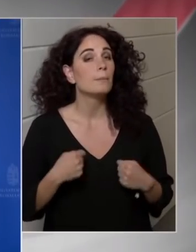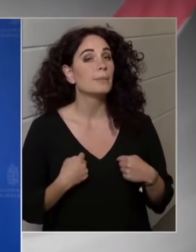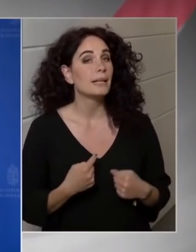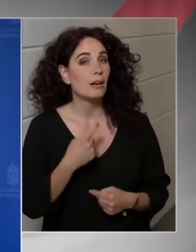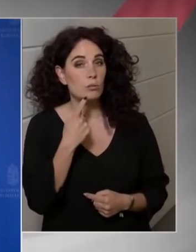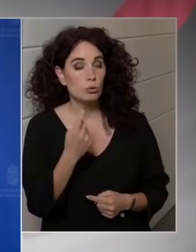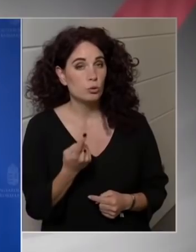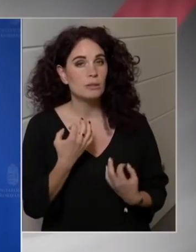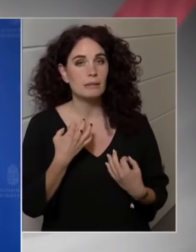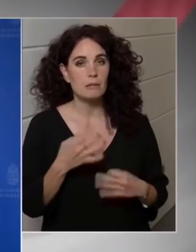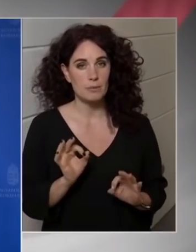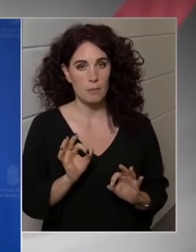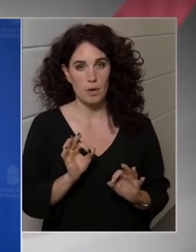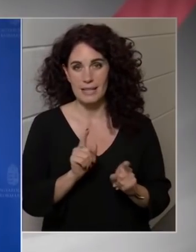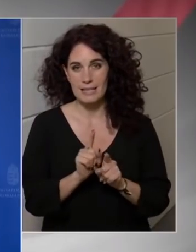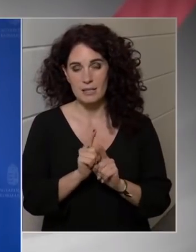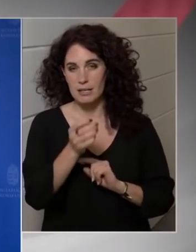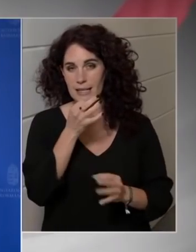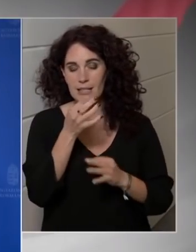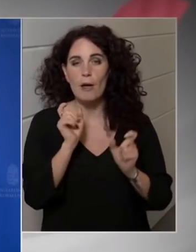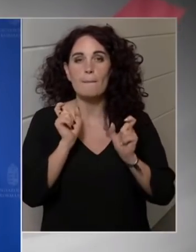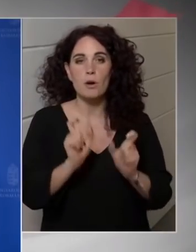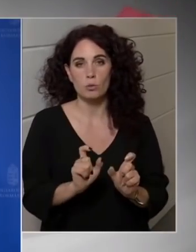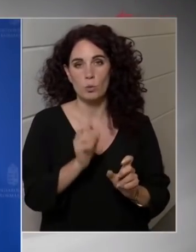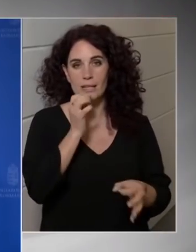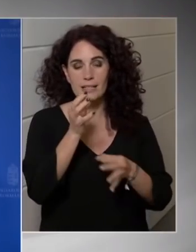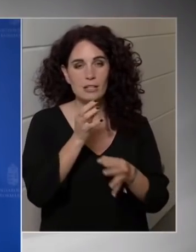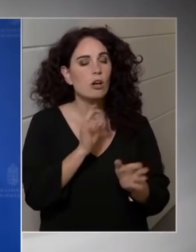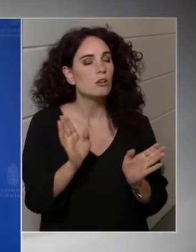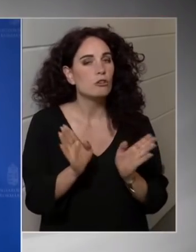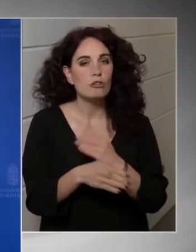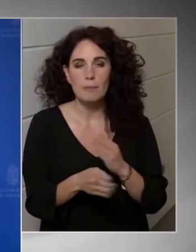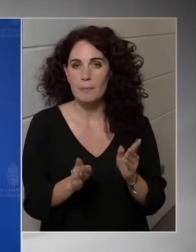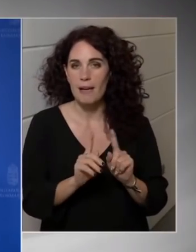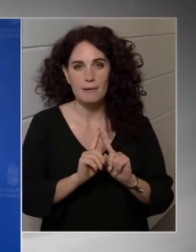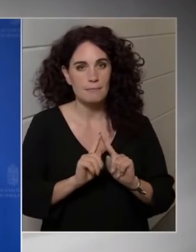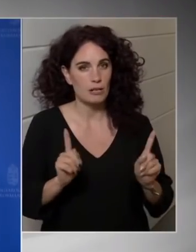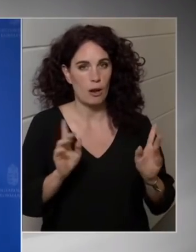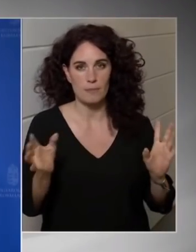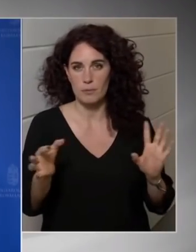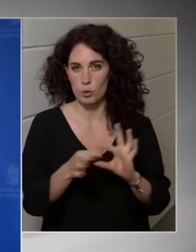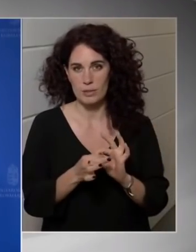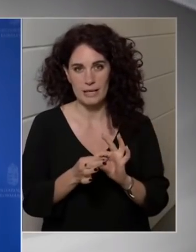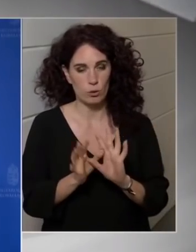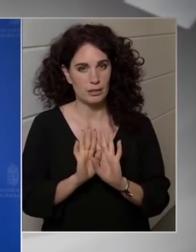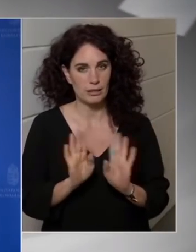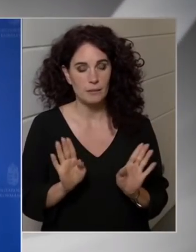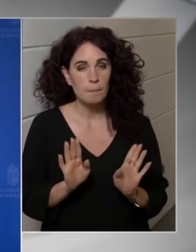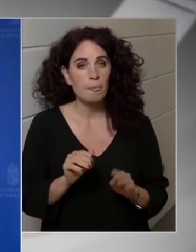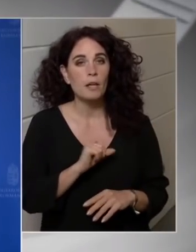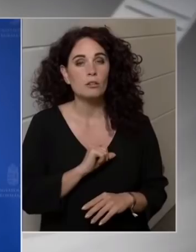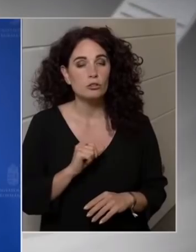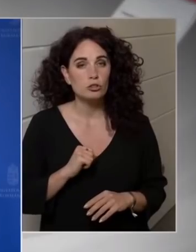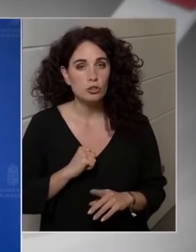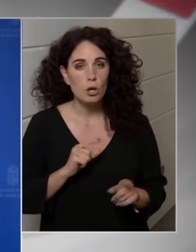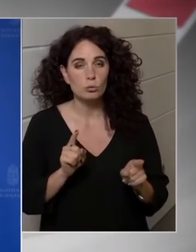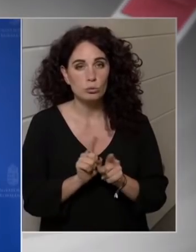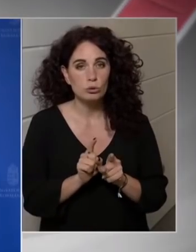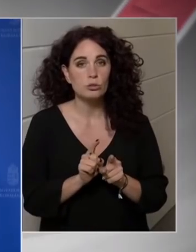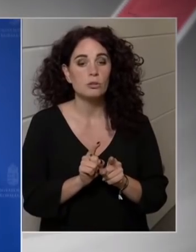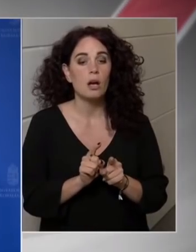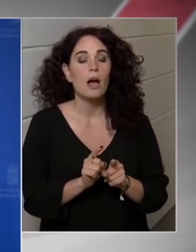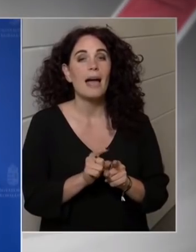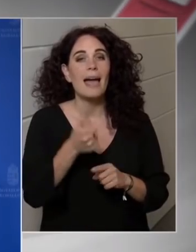ezt a kérdést semmilyen, az embargó kérdését semmi mással összekötni, csak és kizárólag azzal, hogy